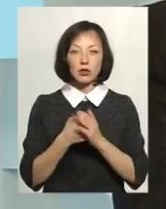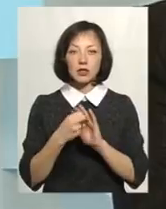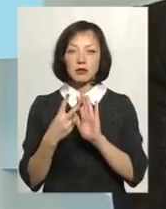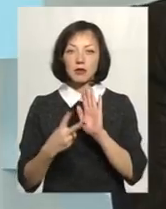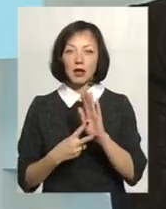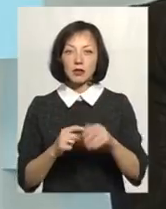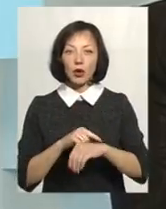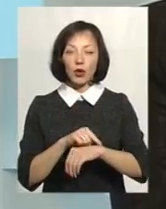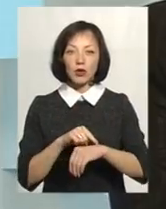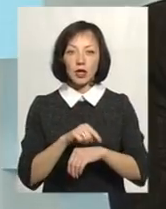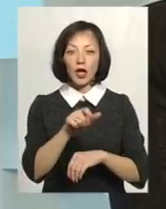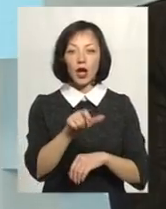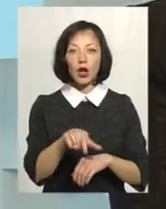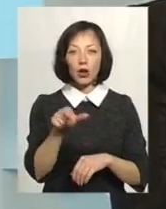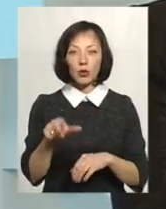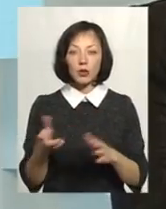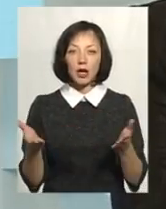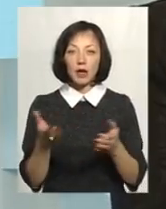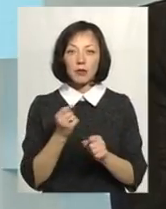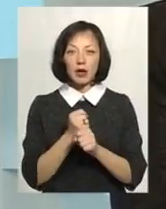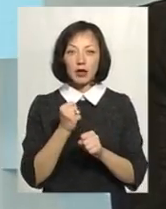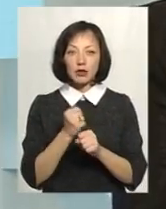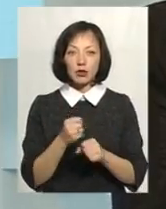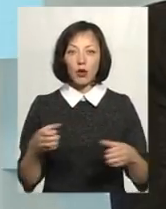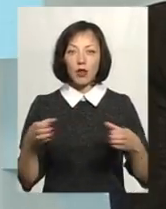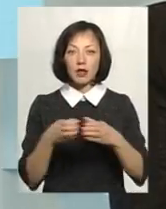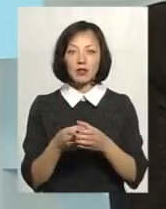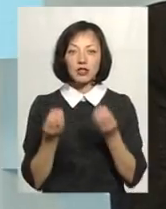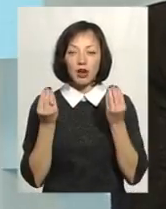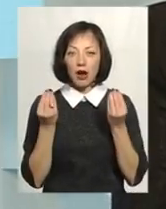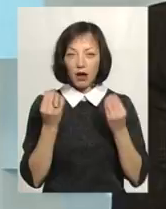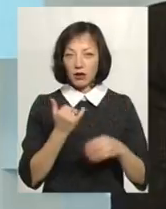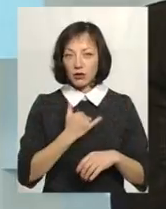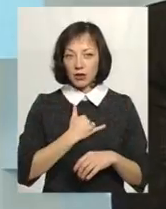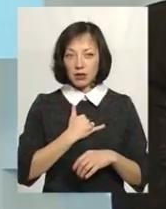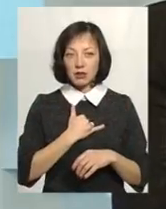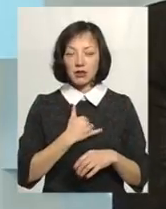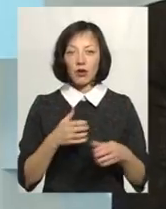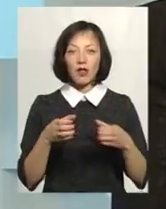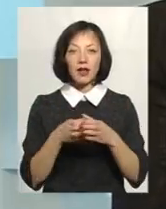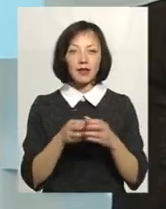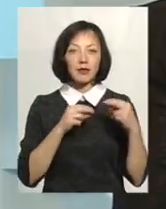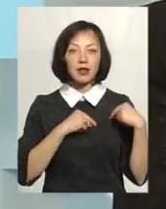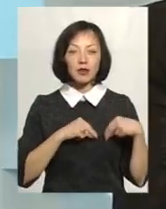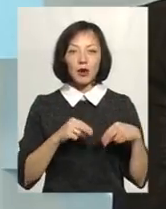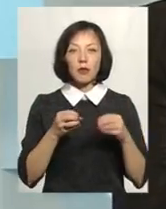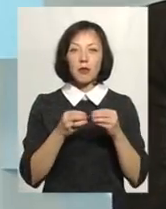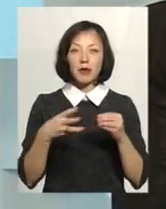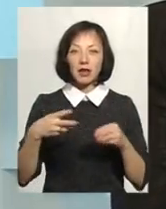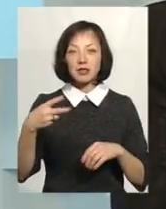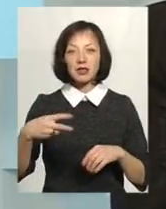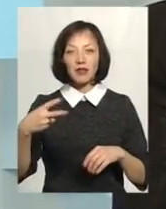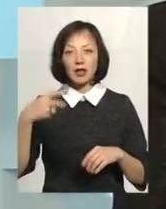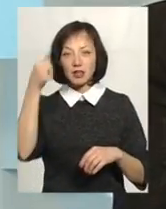години. Люди, які працюють, колектив шикарний, нас колектив працює, люди по 15